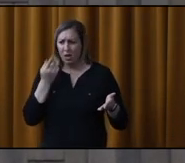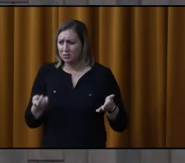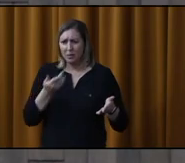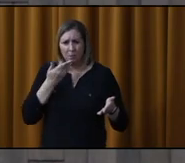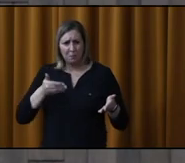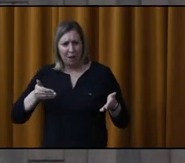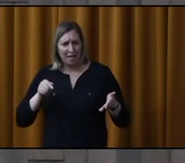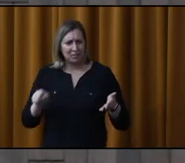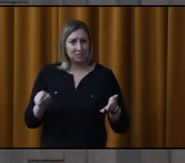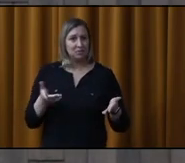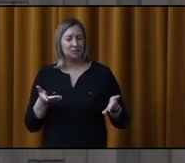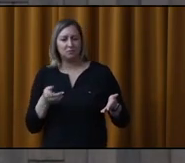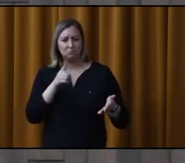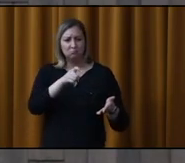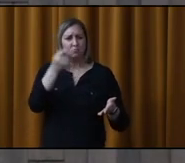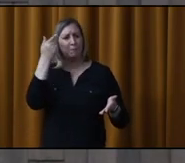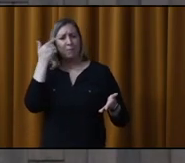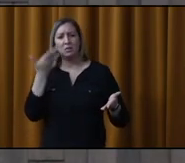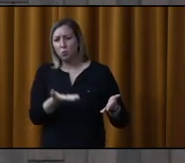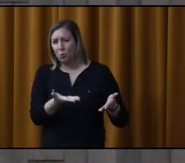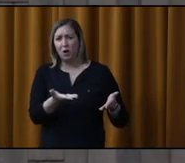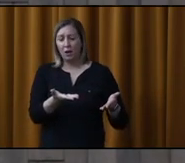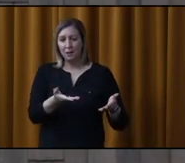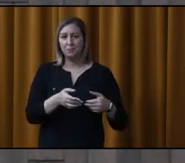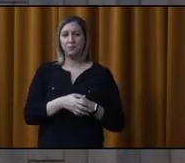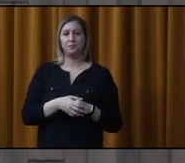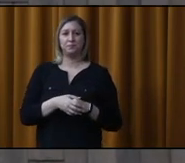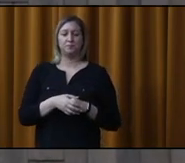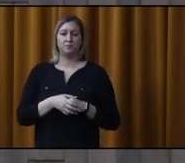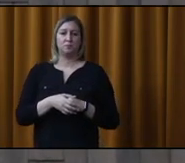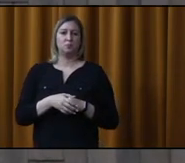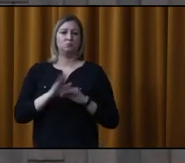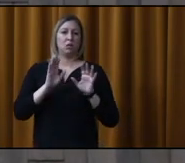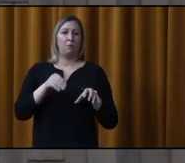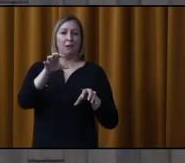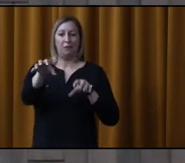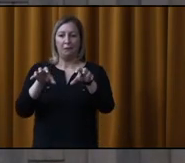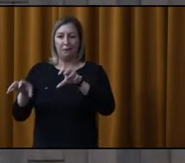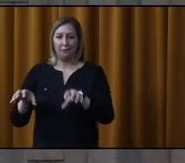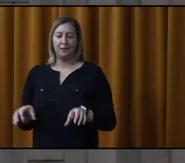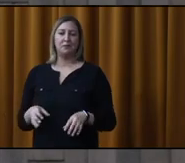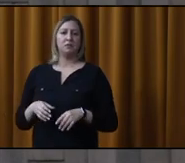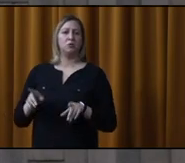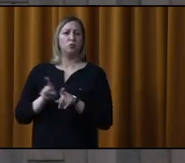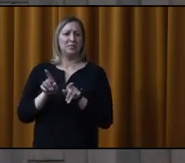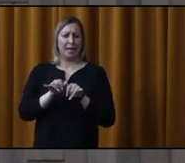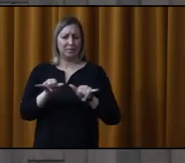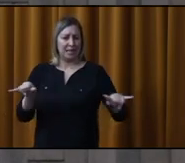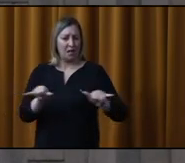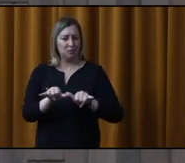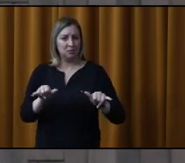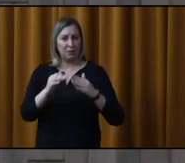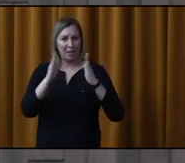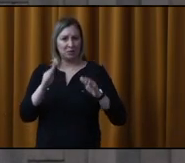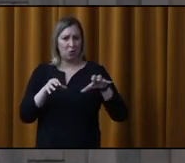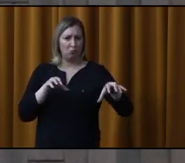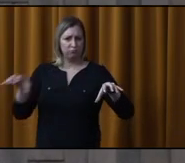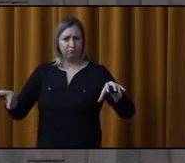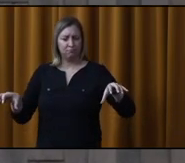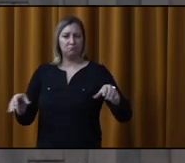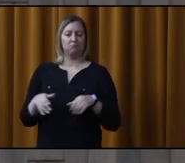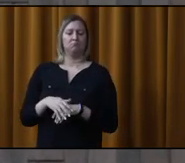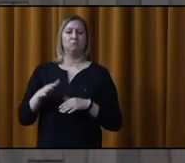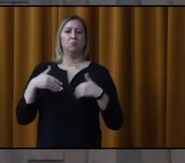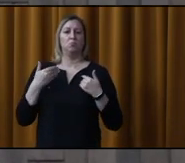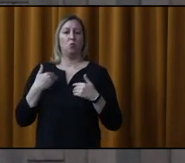que tel coin pourrait être un aménagement intéressant. Et là, on va passer à travers quelques critères, dont par exemple la distance avec les maisons. Parce que c'est ce qu'on a vécu